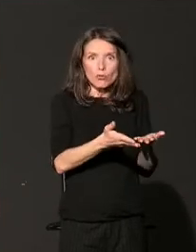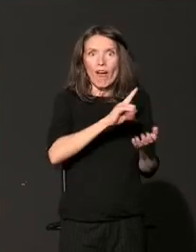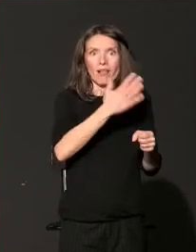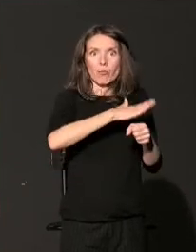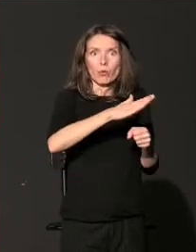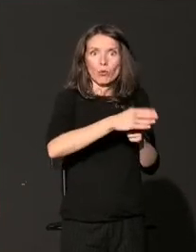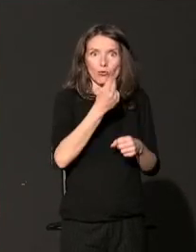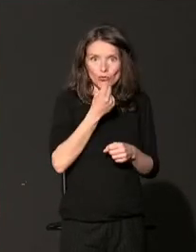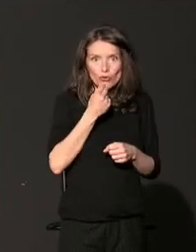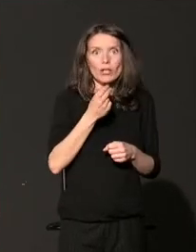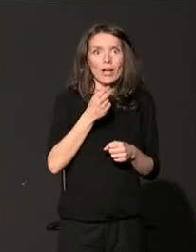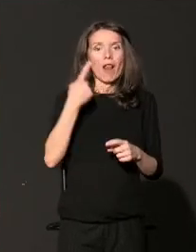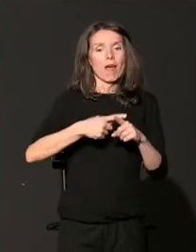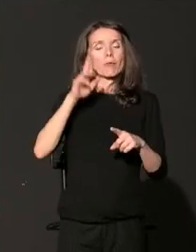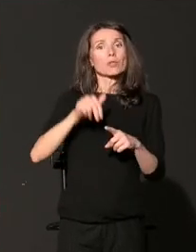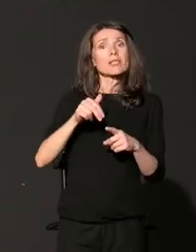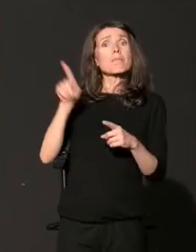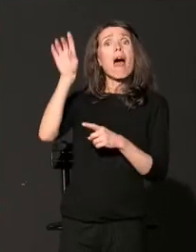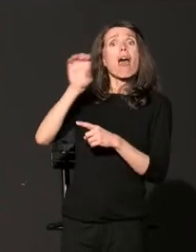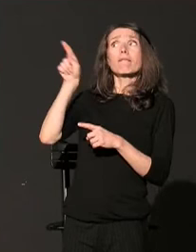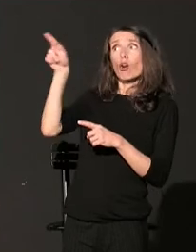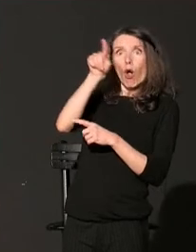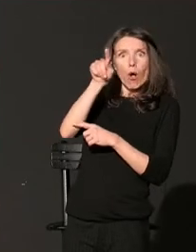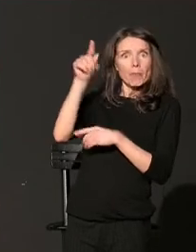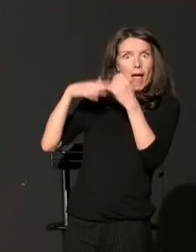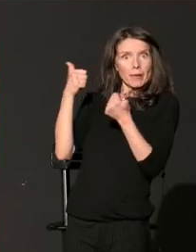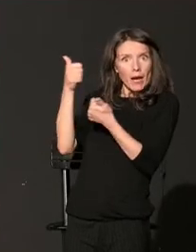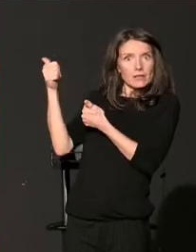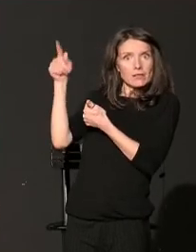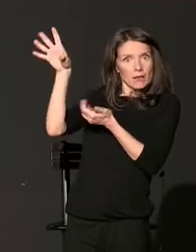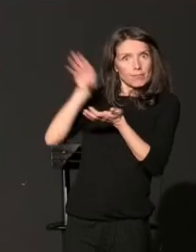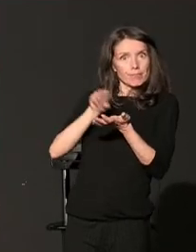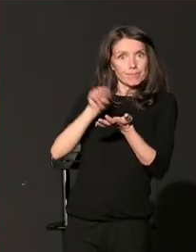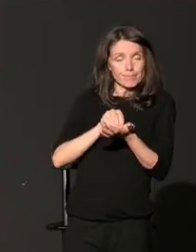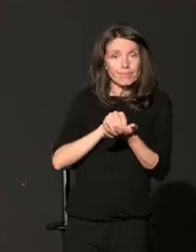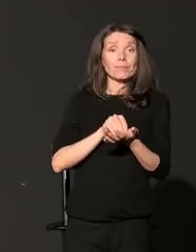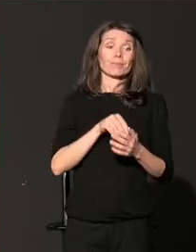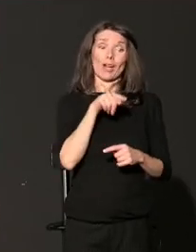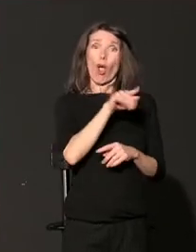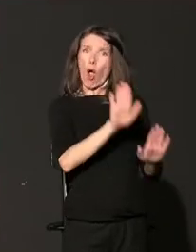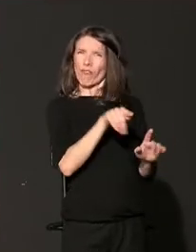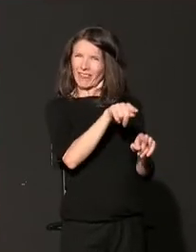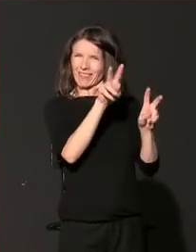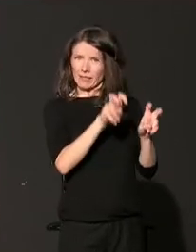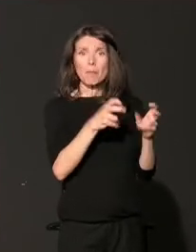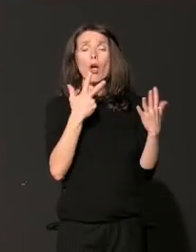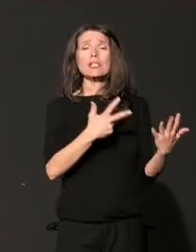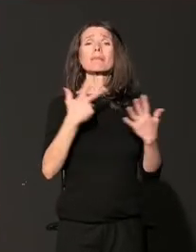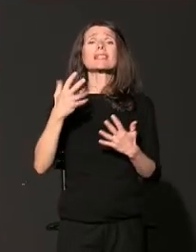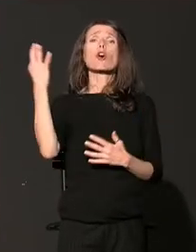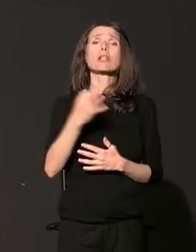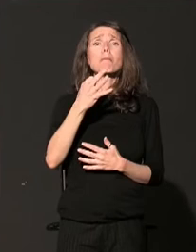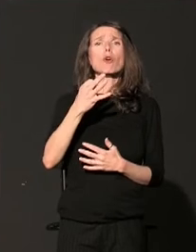podacima i primjerima dobrih evropskih praksi, iako ovo pitanje podržava čak 88% građana